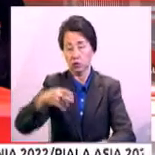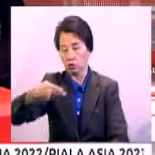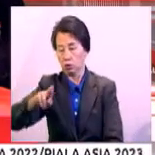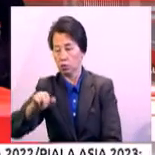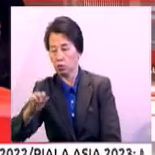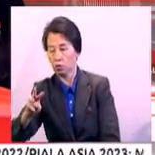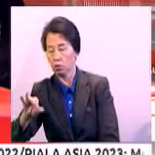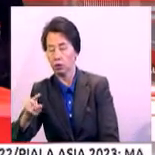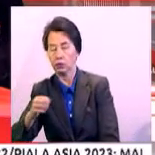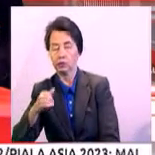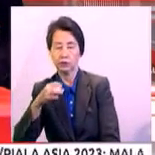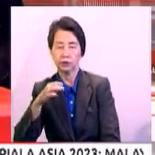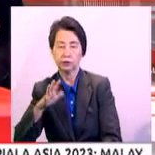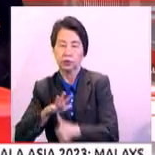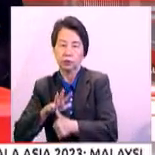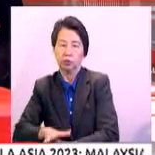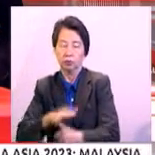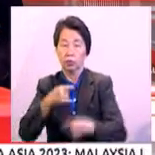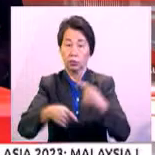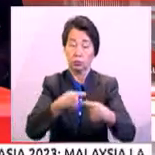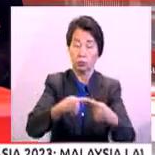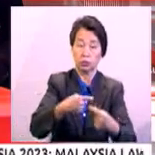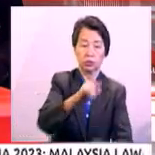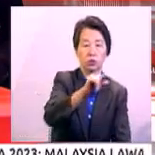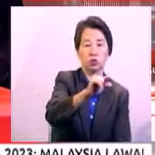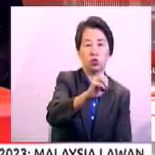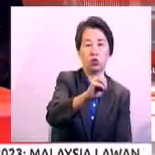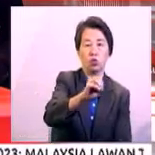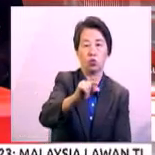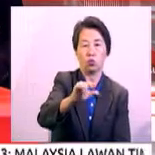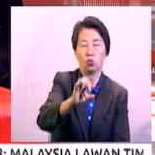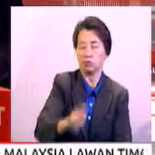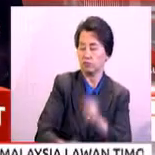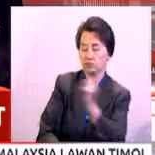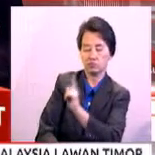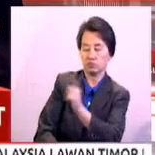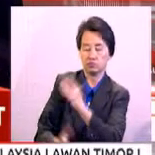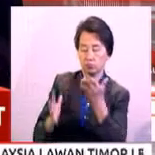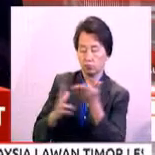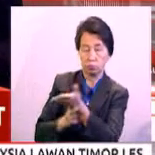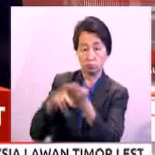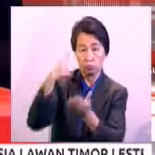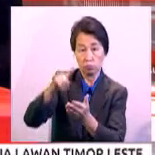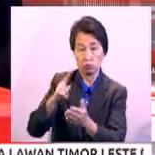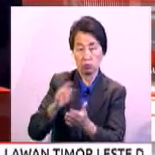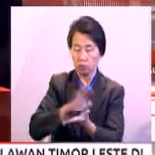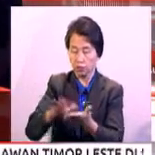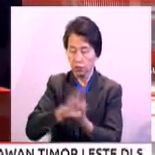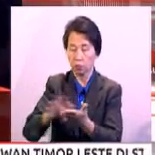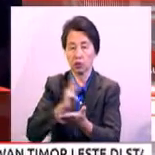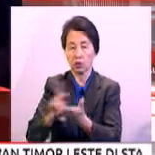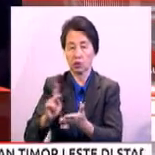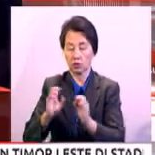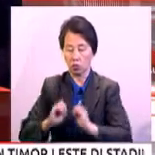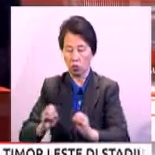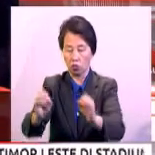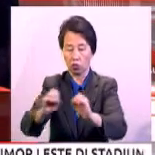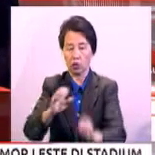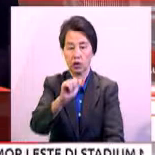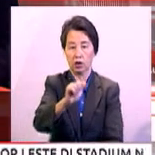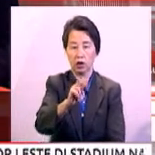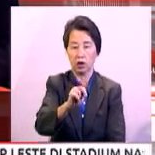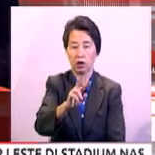menerima tamparan apabila Google melarang mereka daripada memiliki akses bagi proses kemaskini sistem operasi Android.